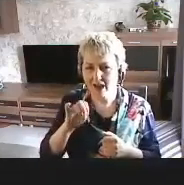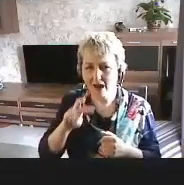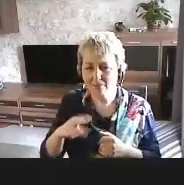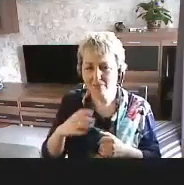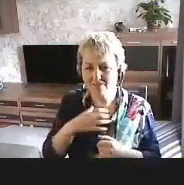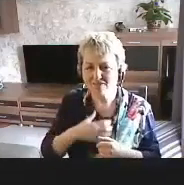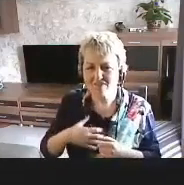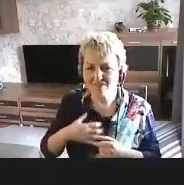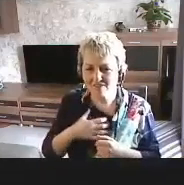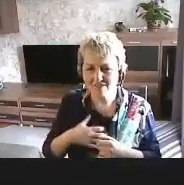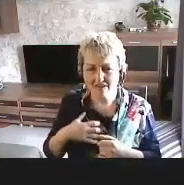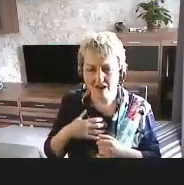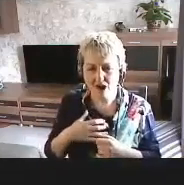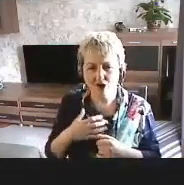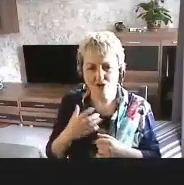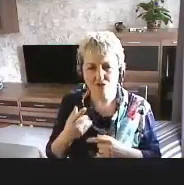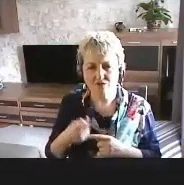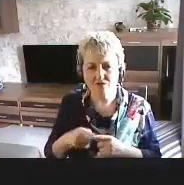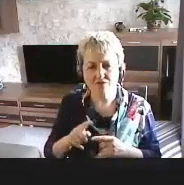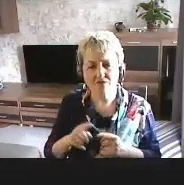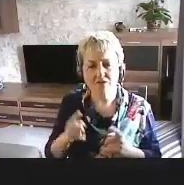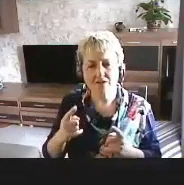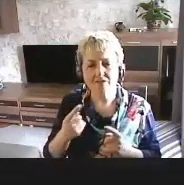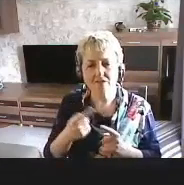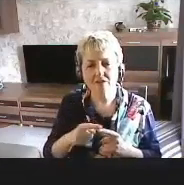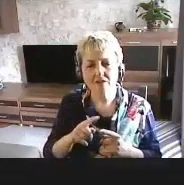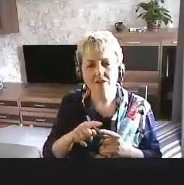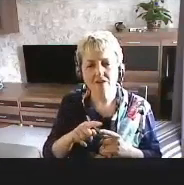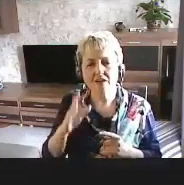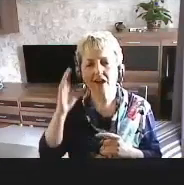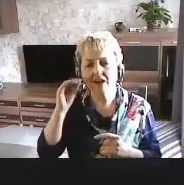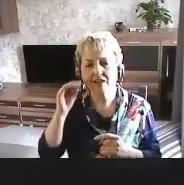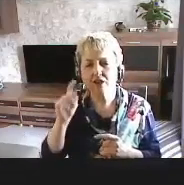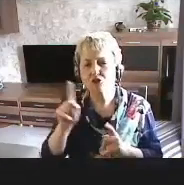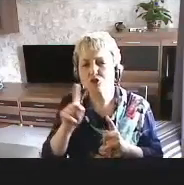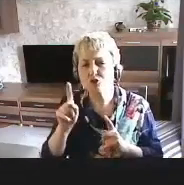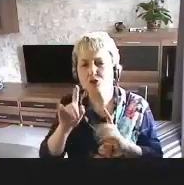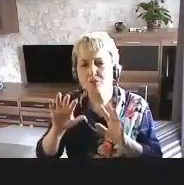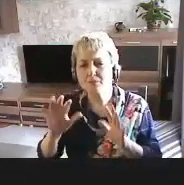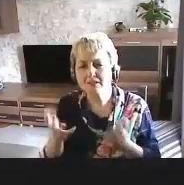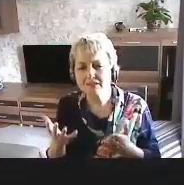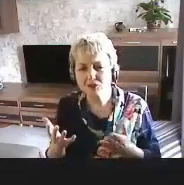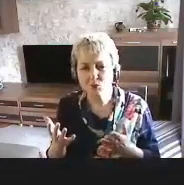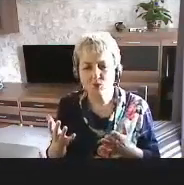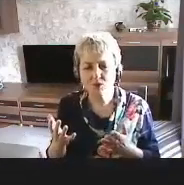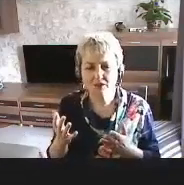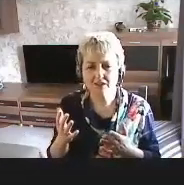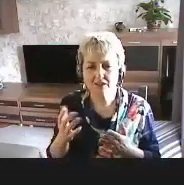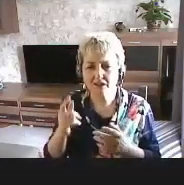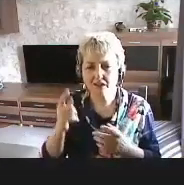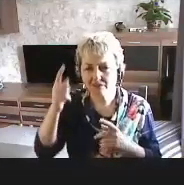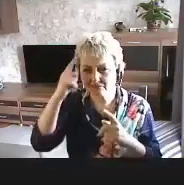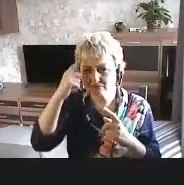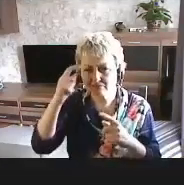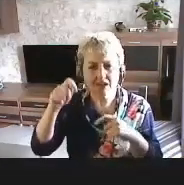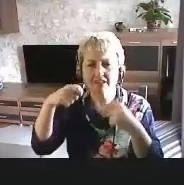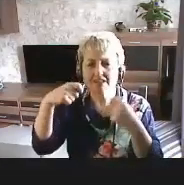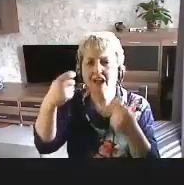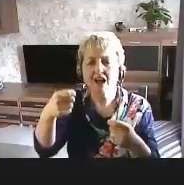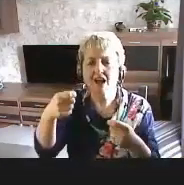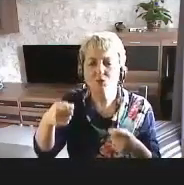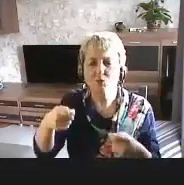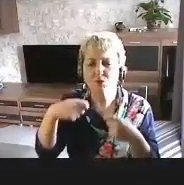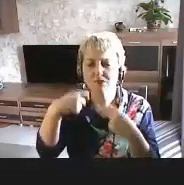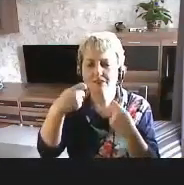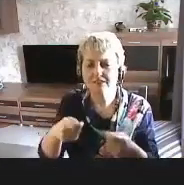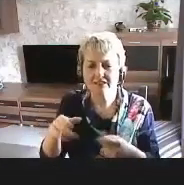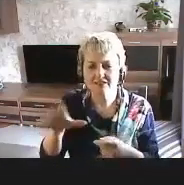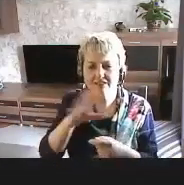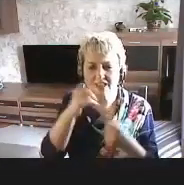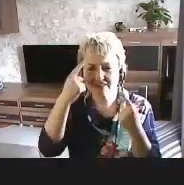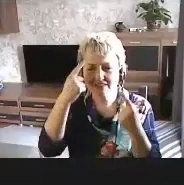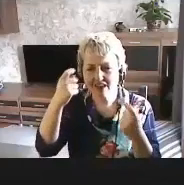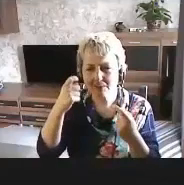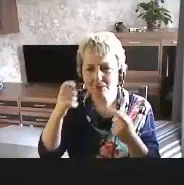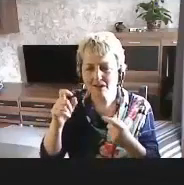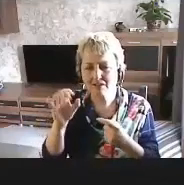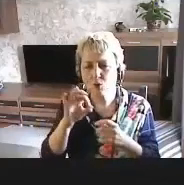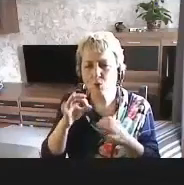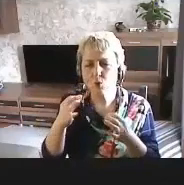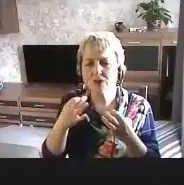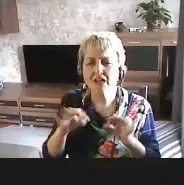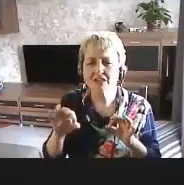актуально, вот, когда что-то происходит, доносится ли вся информация о доступных